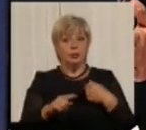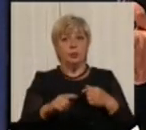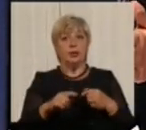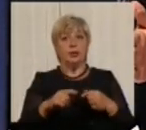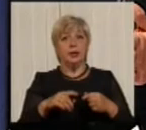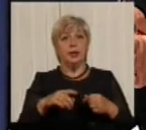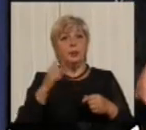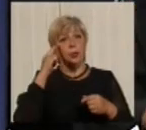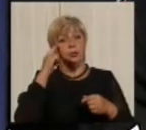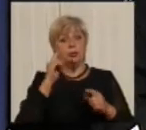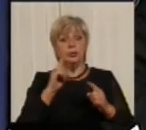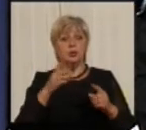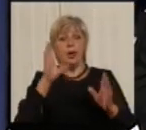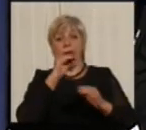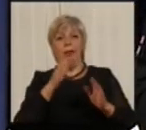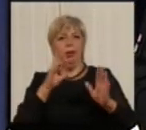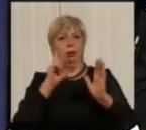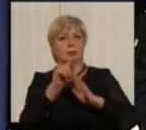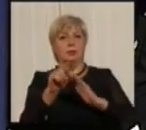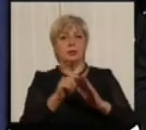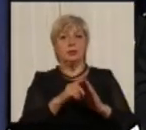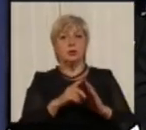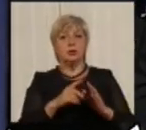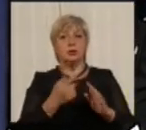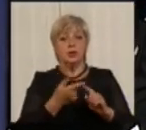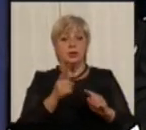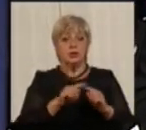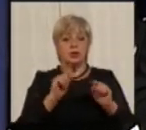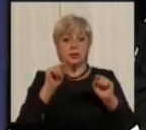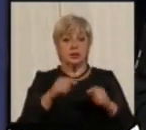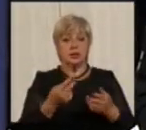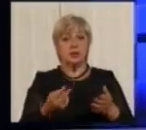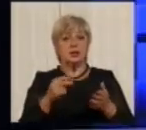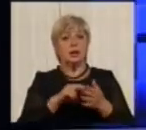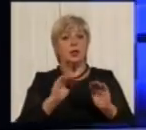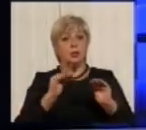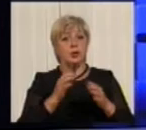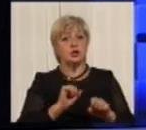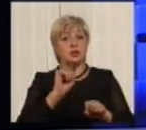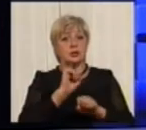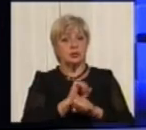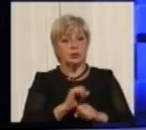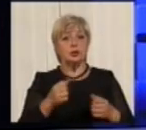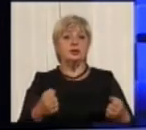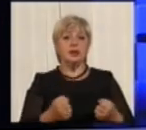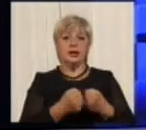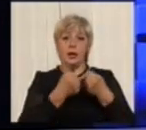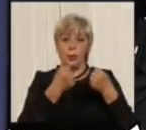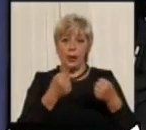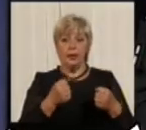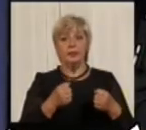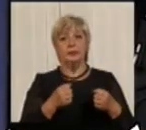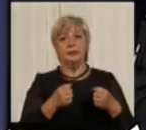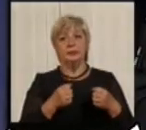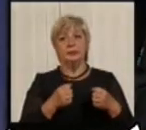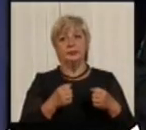що і так проскочить. Просто, що через це стало менше заторів, менше ДТП. ДТП. Можна так сказати? Є,